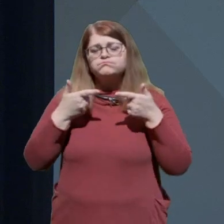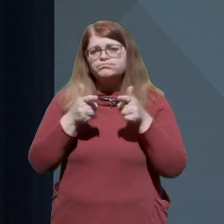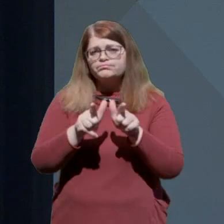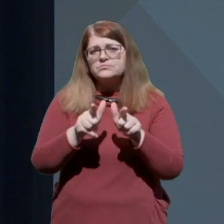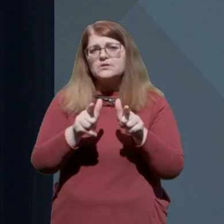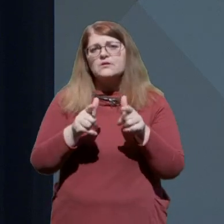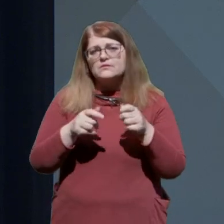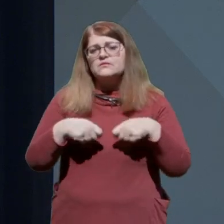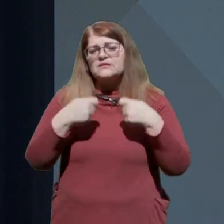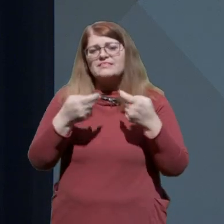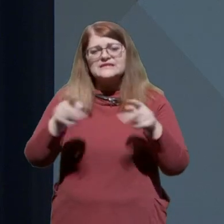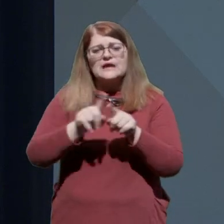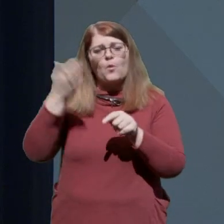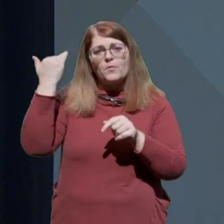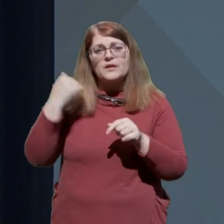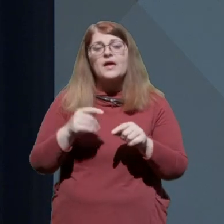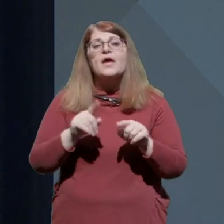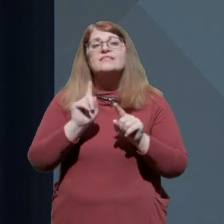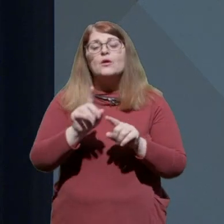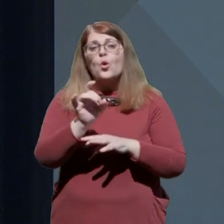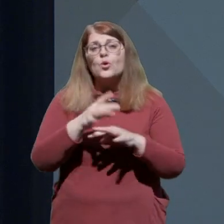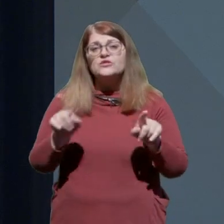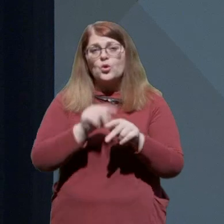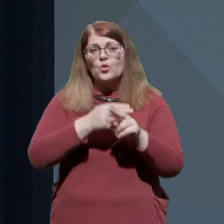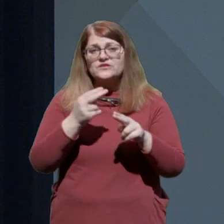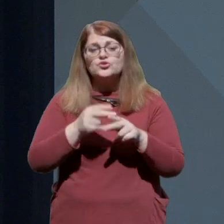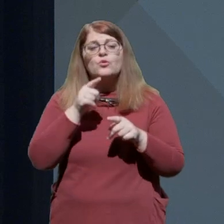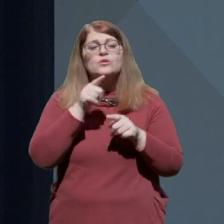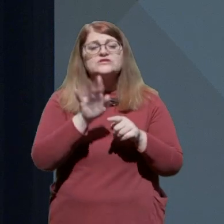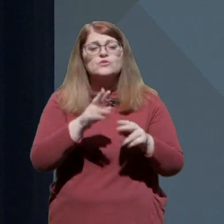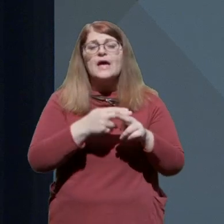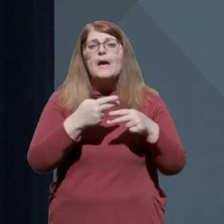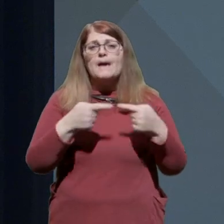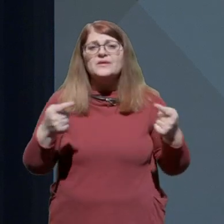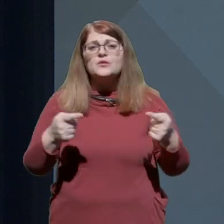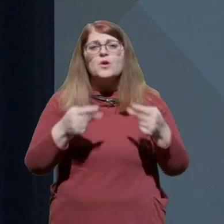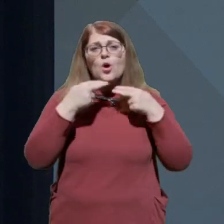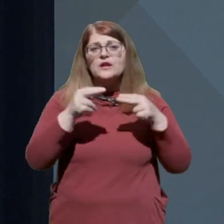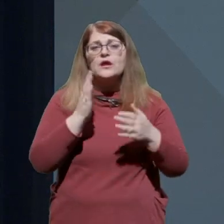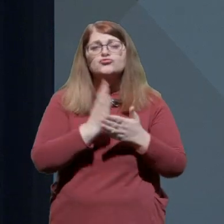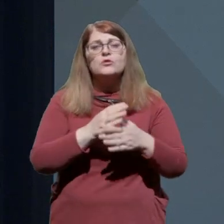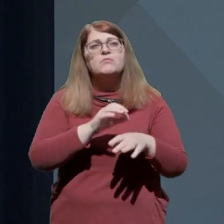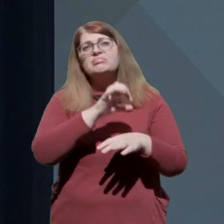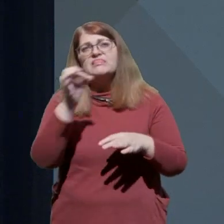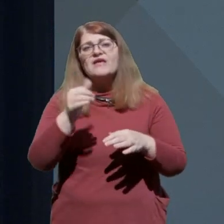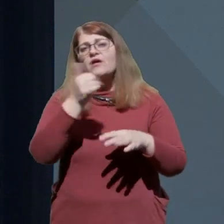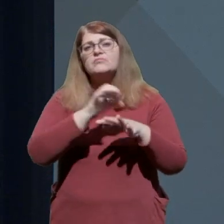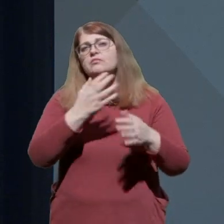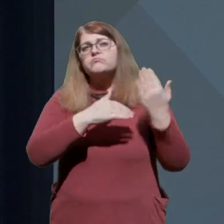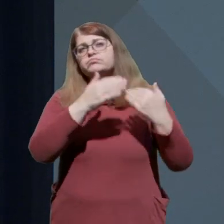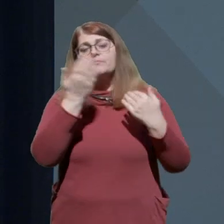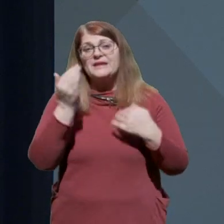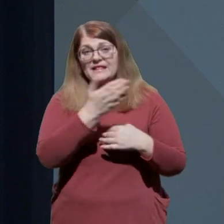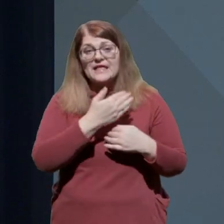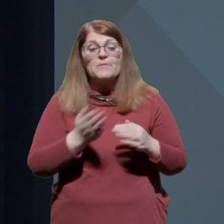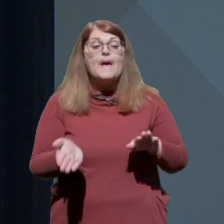hitro kot države, ki so na epidemijo reagirale dneve ali celo tedne pred nami, poleg tega pa so bile nanjo,